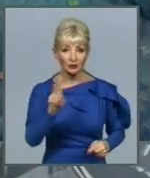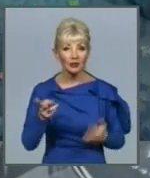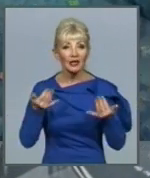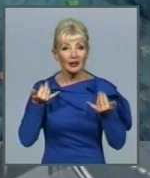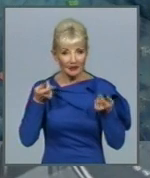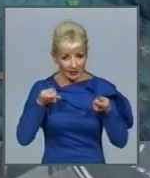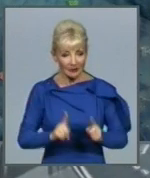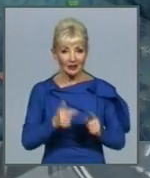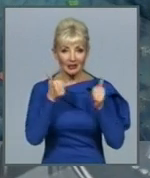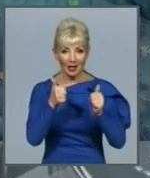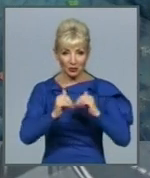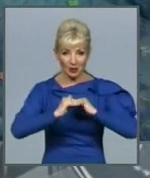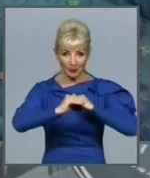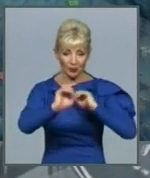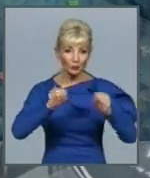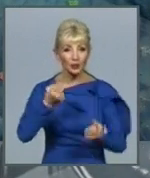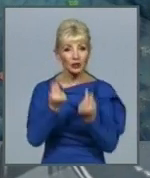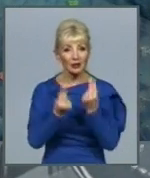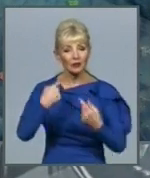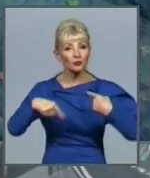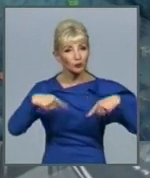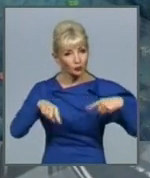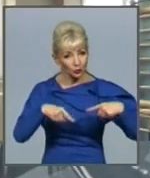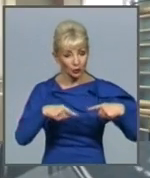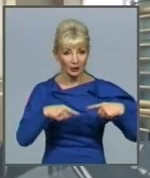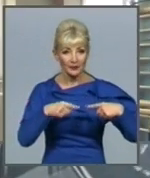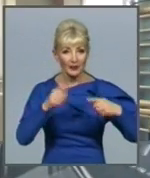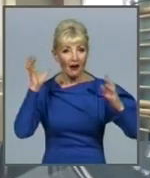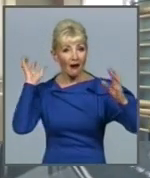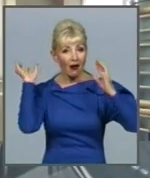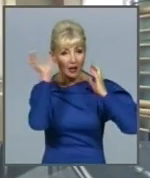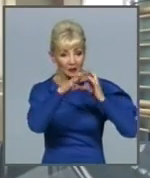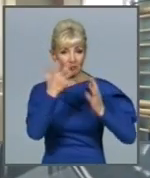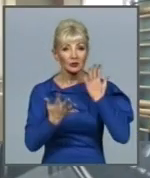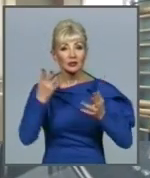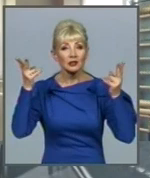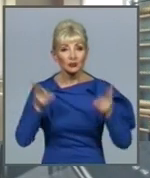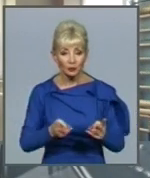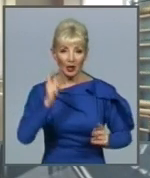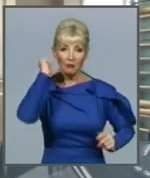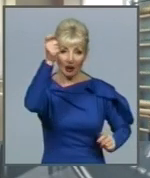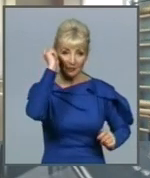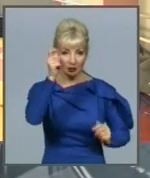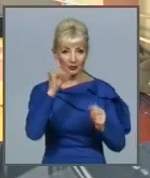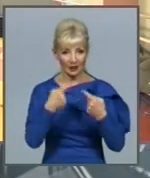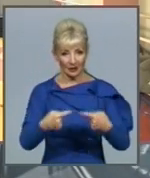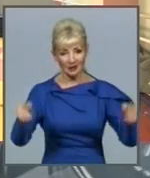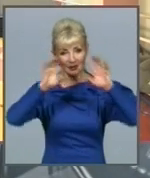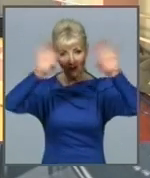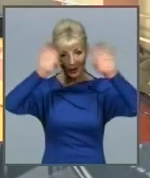Там можна гирати в футбол, гандбол, якщо потрібно, бадминтон і так далі, волейбол. Потім